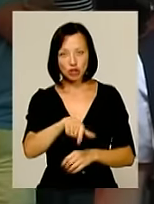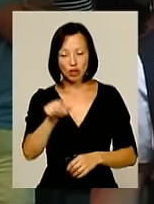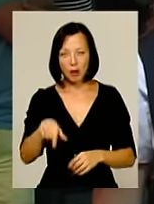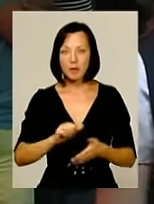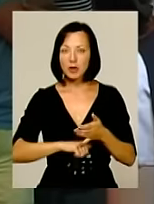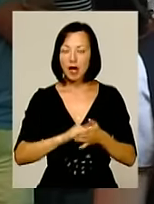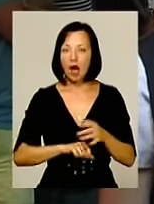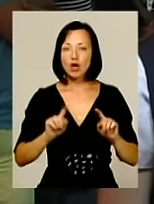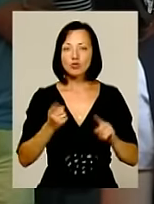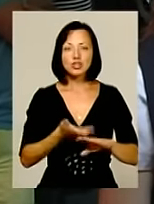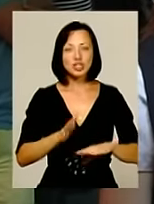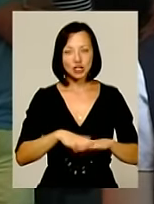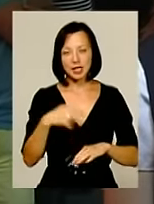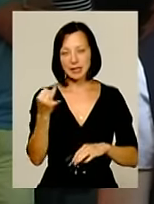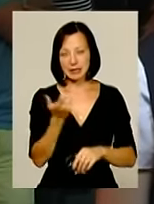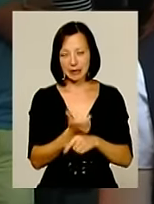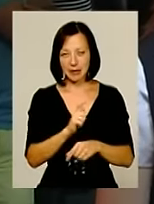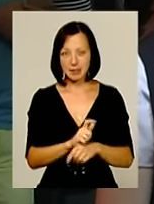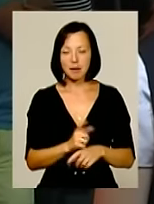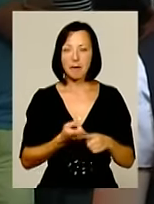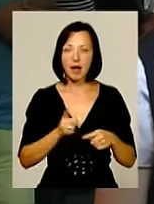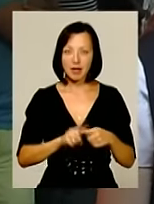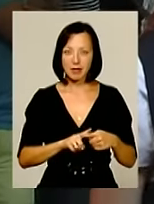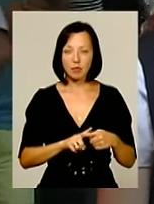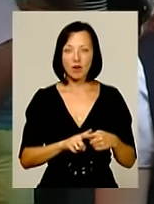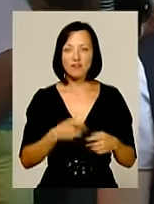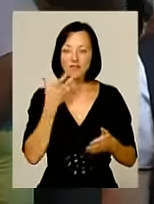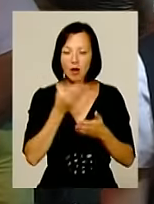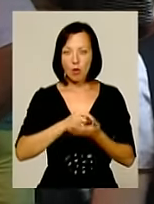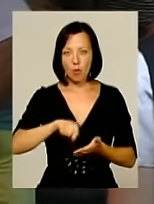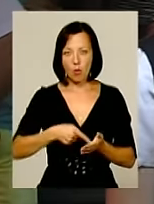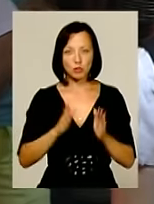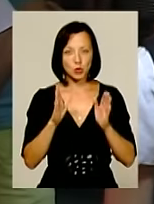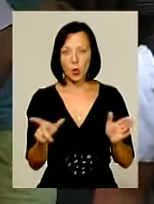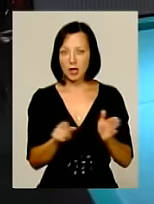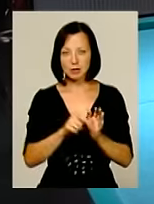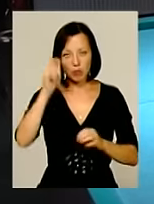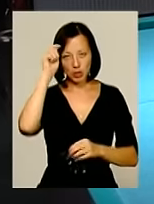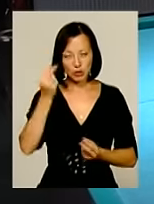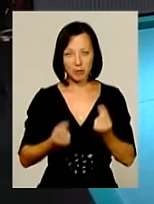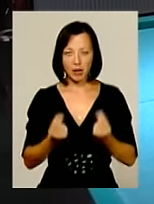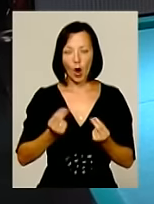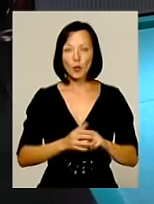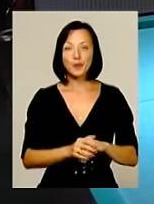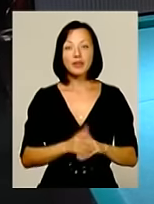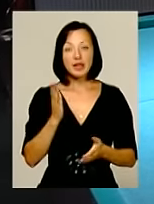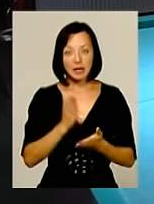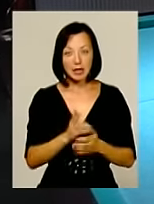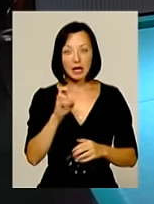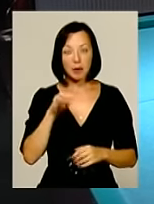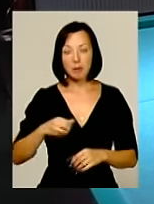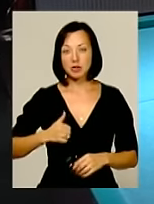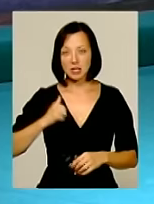що з ними складніше, інтересніше, і тому в своєму місті я тільки з мальчиками граю. Є ким пишатися і